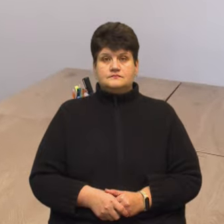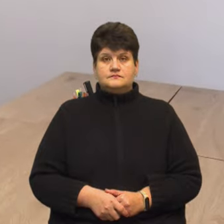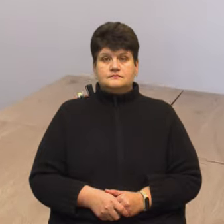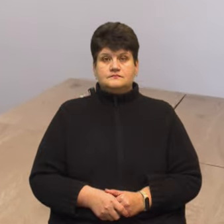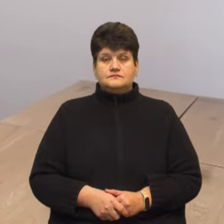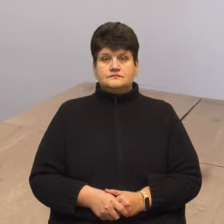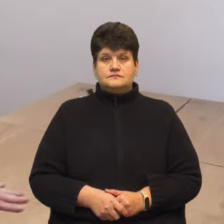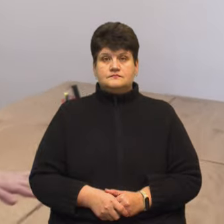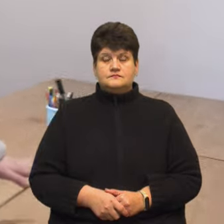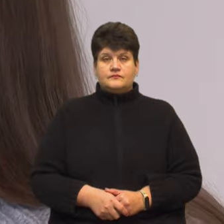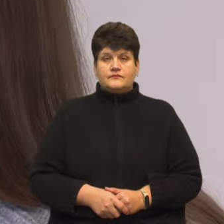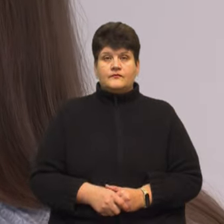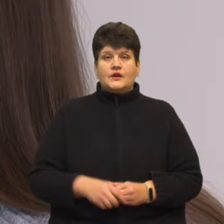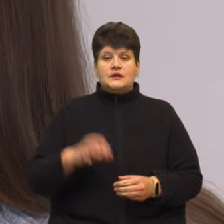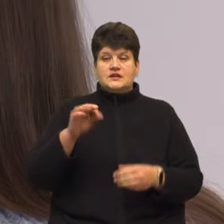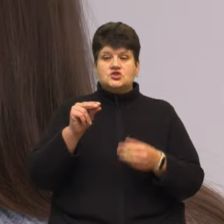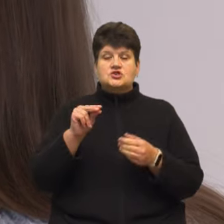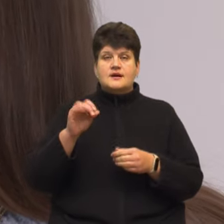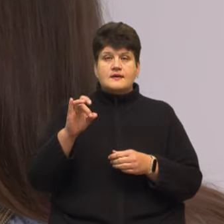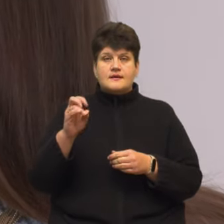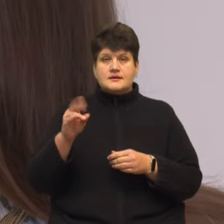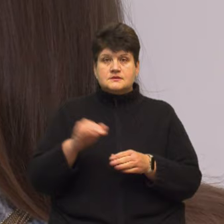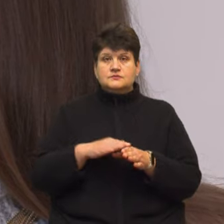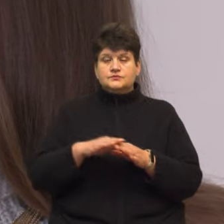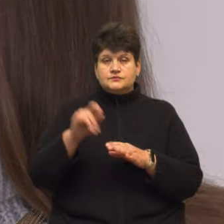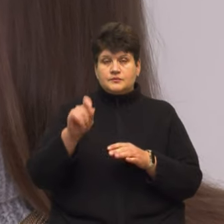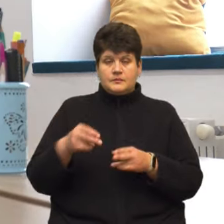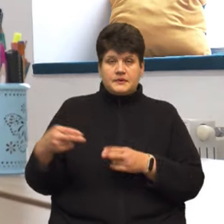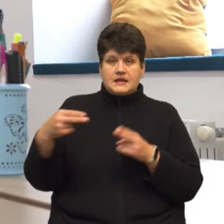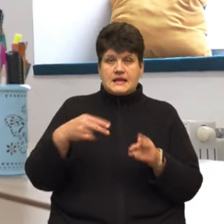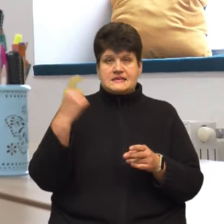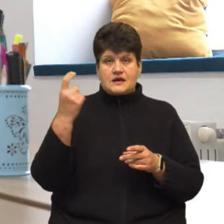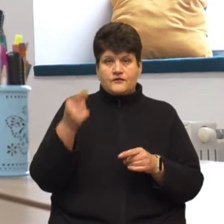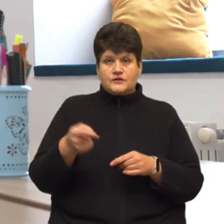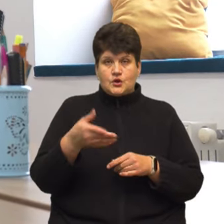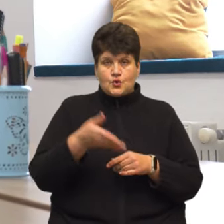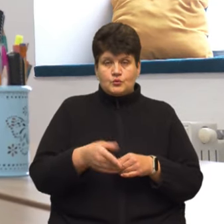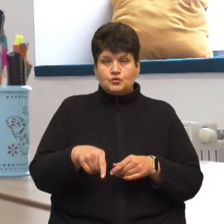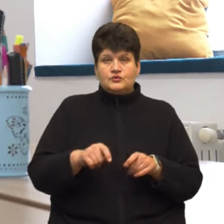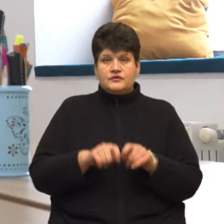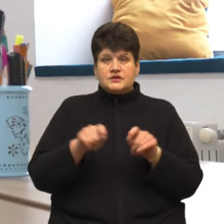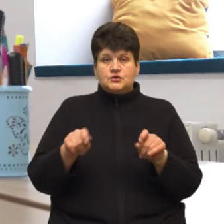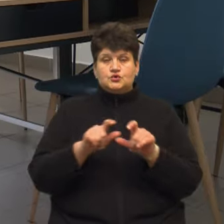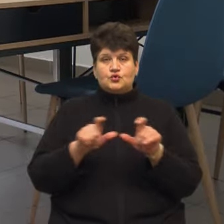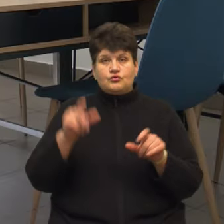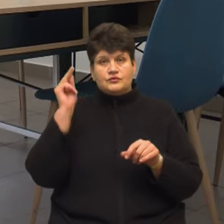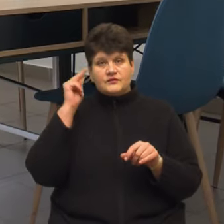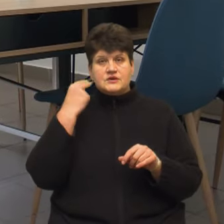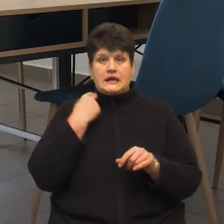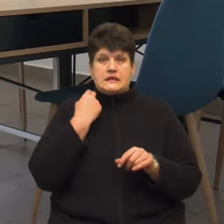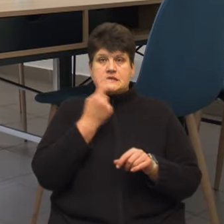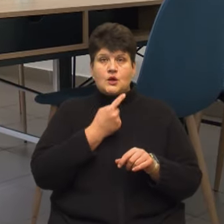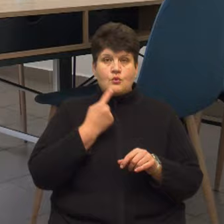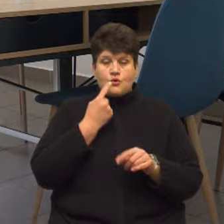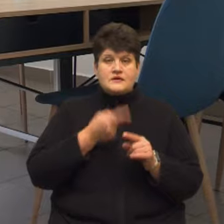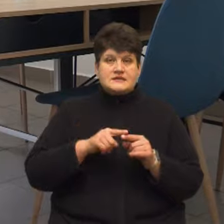Олена Черкаська з початком повномасштабного вторгнення переїхала з Харкова до Тернополя. Тут жінка відкрила школу вивчення англійської мови. Каже,